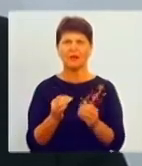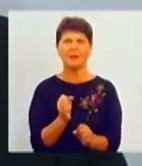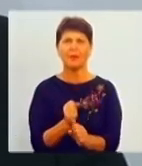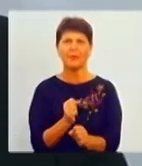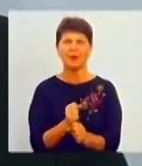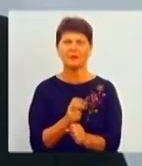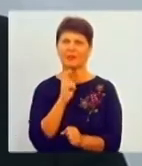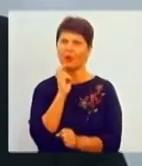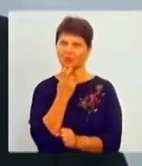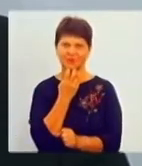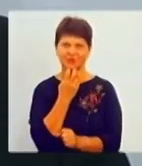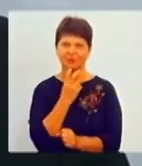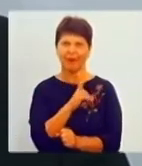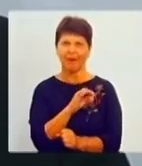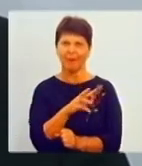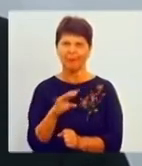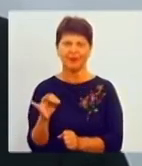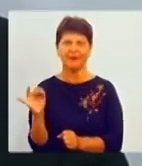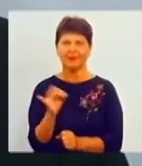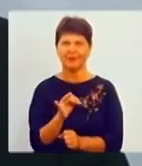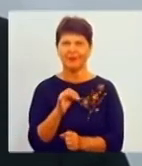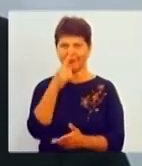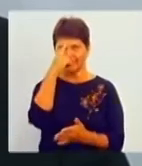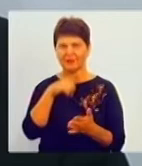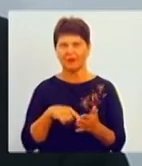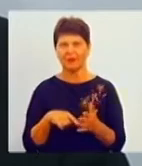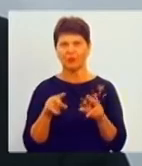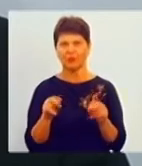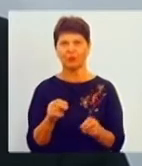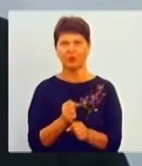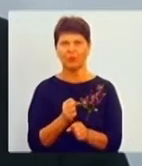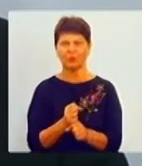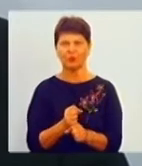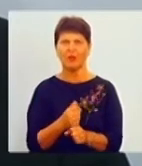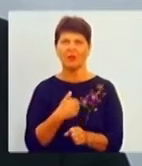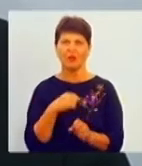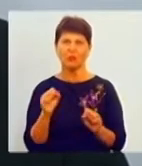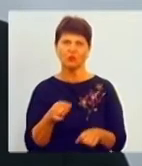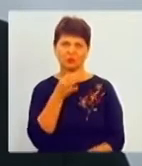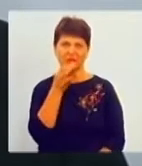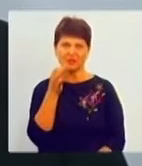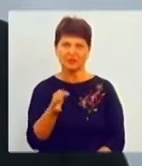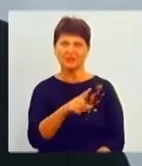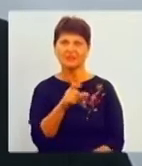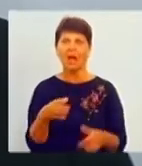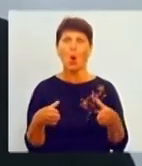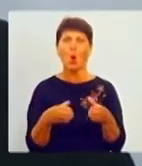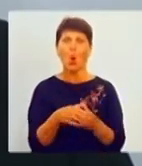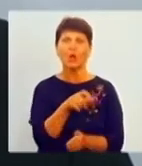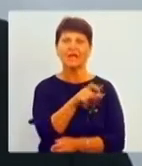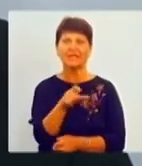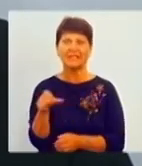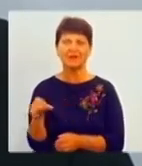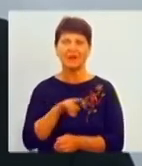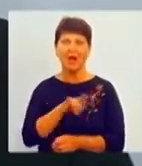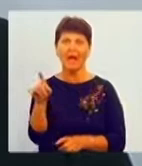усмішками і надійною роботою. Я можу сказати за колектив аеропорту, я можу